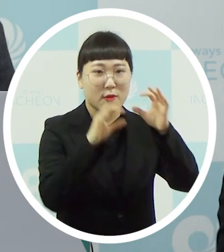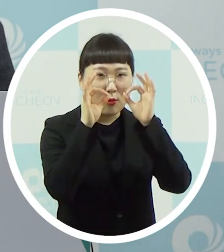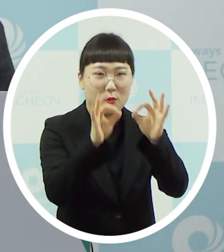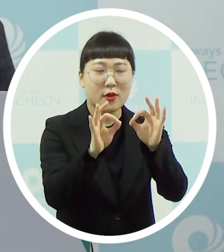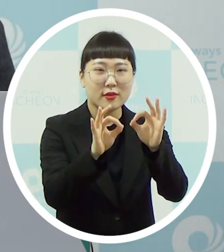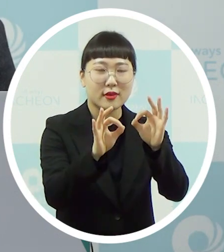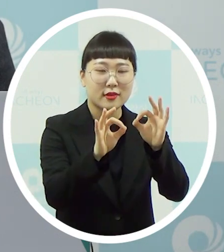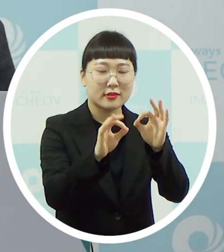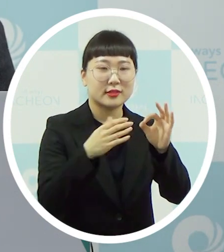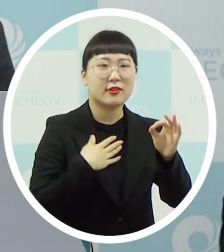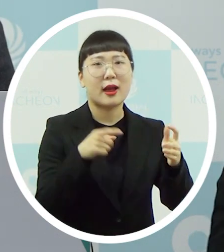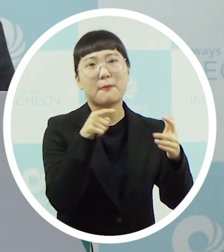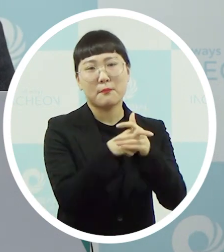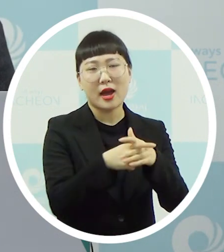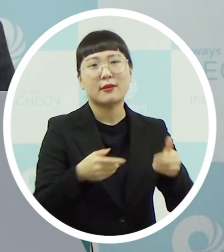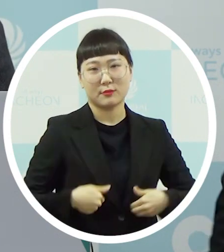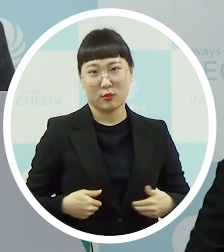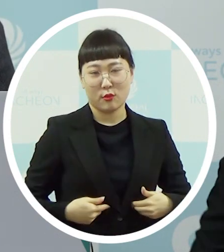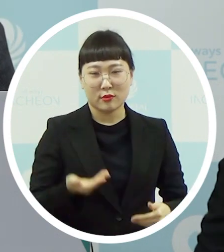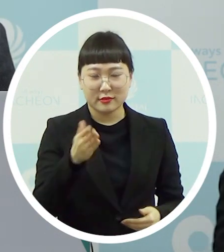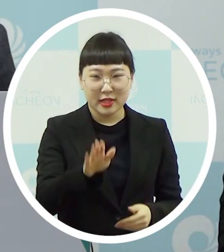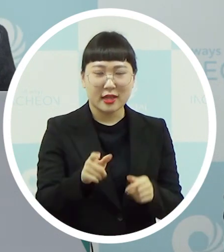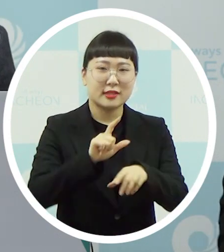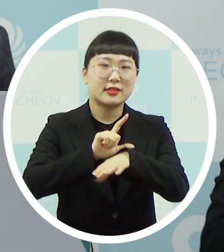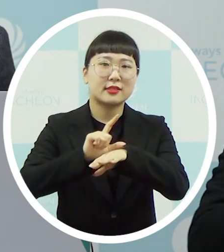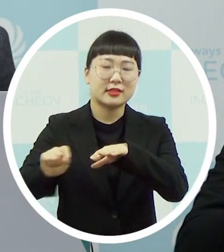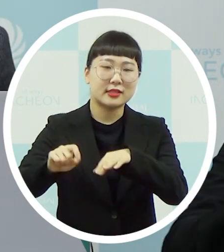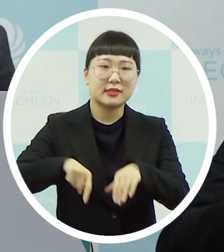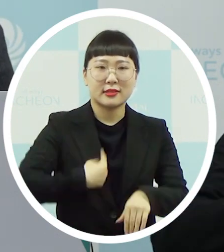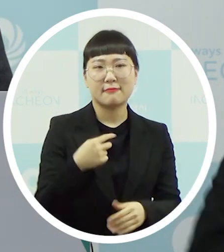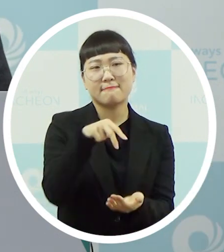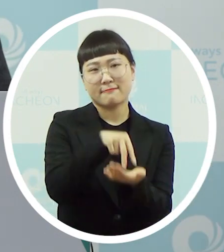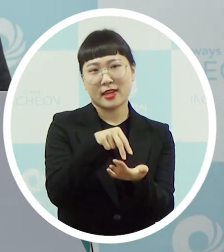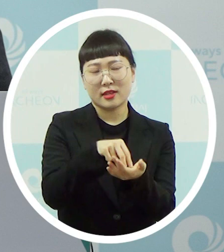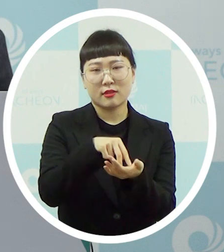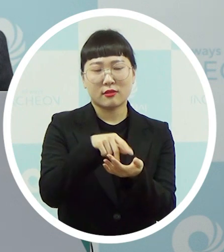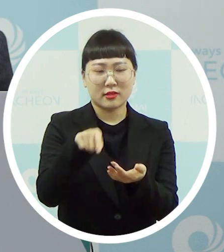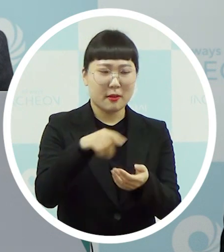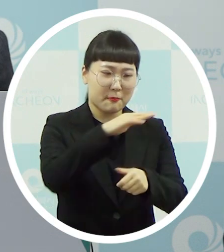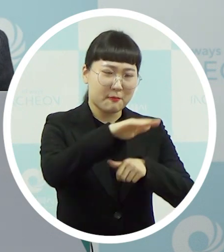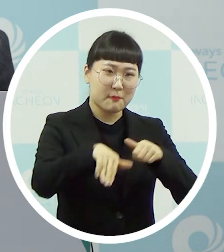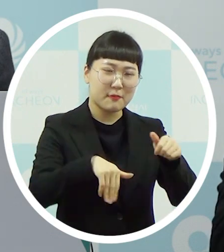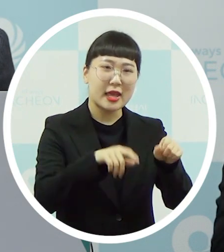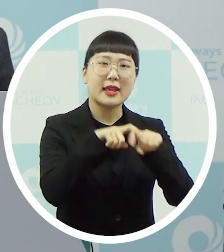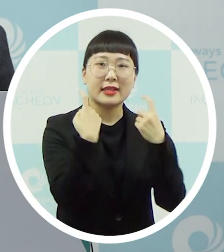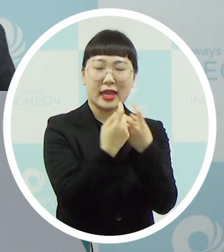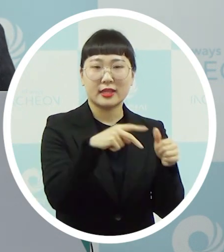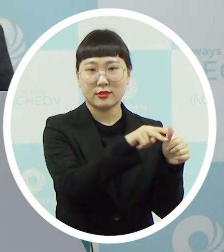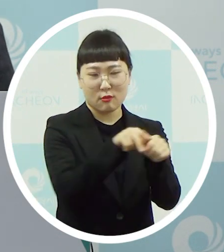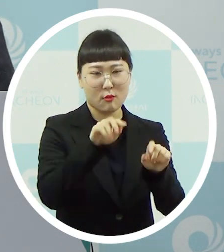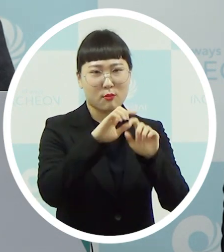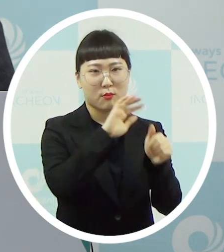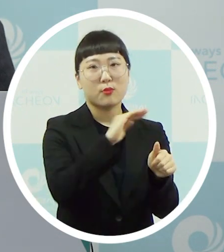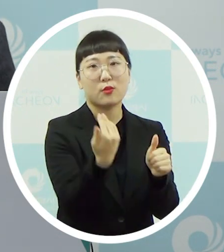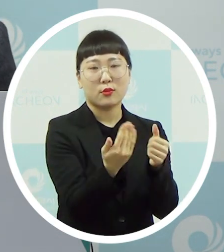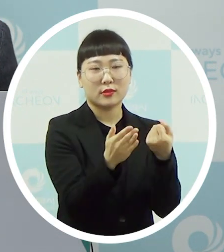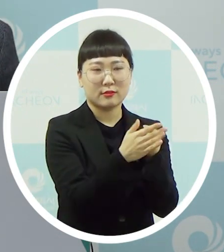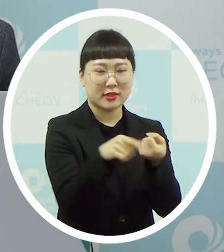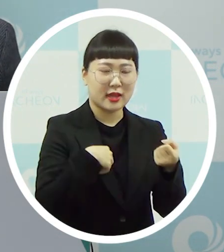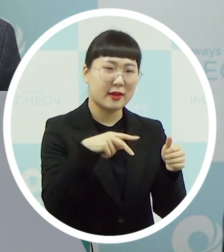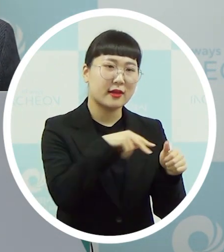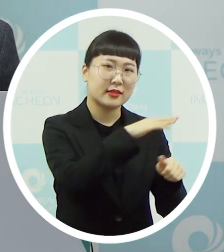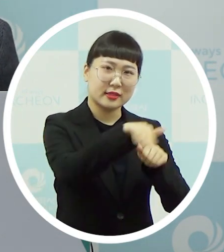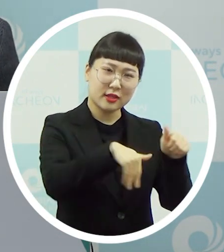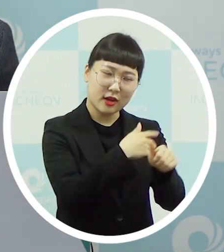부분들이 사실 지자체 자체만으로 확인할 수 없는 문제들이 있습니다. 개인정보보호 문제도 있고요. 그래서 그걸 이제